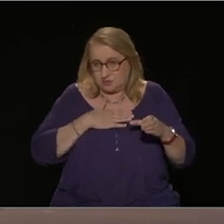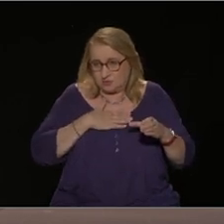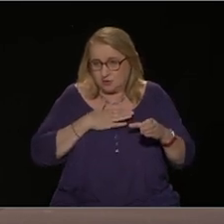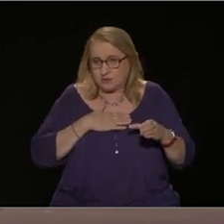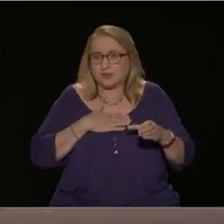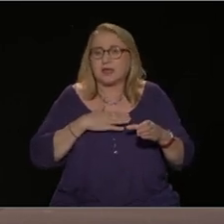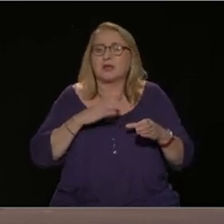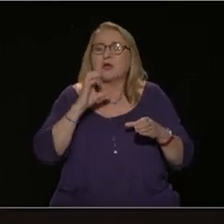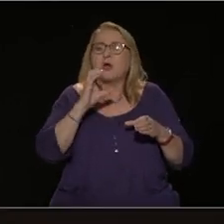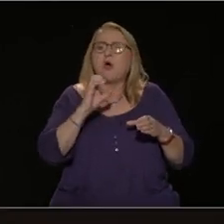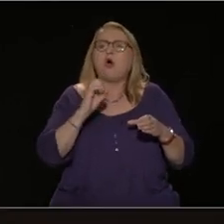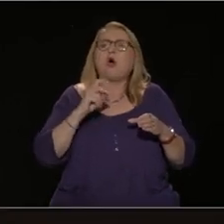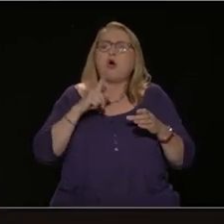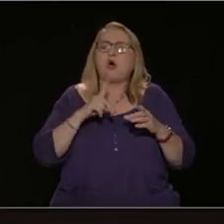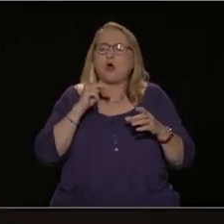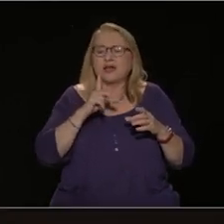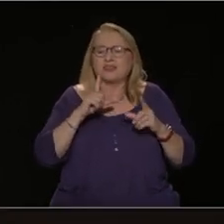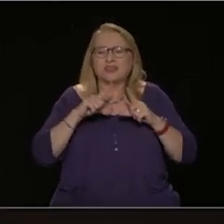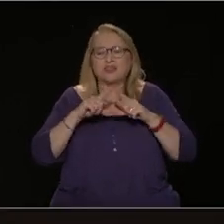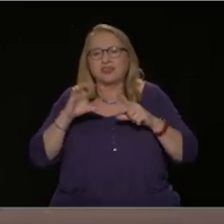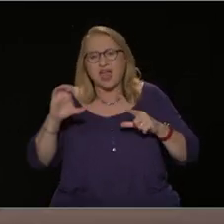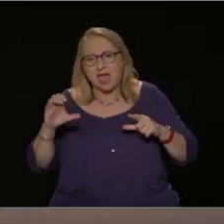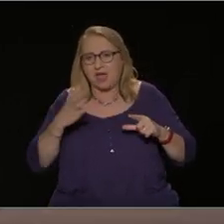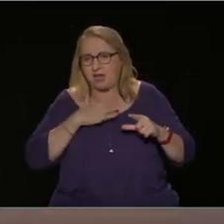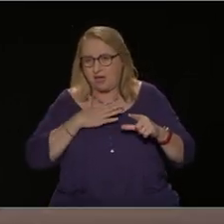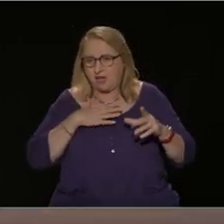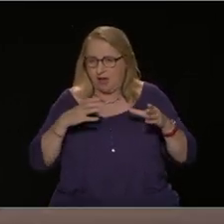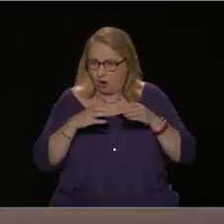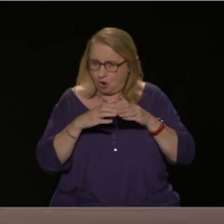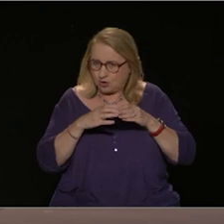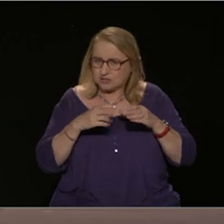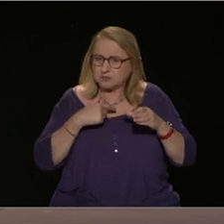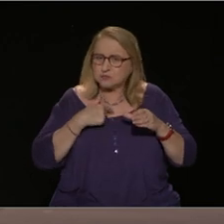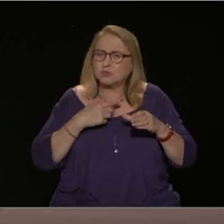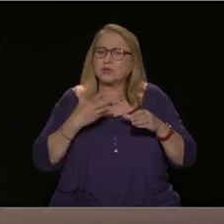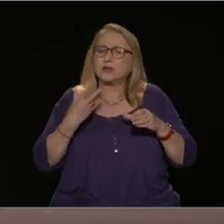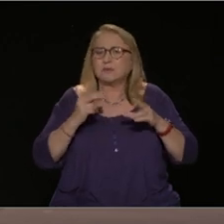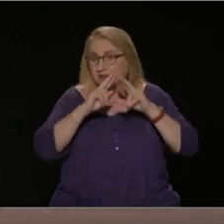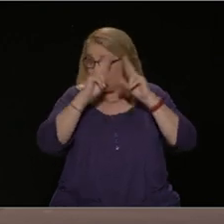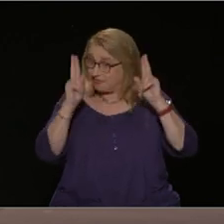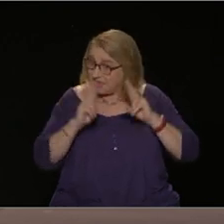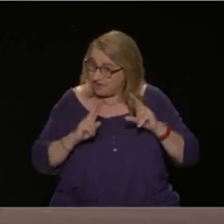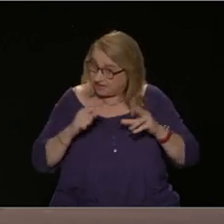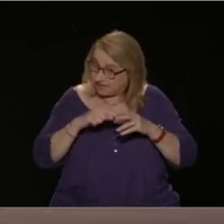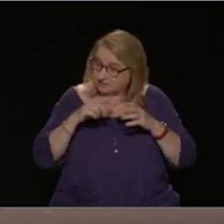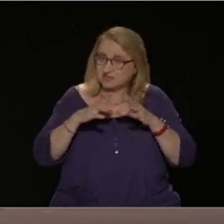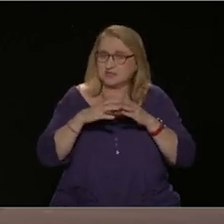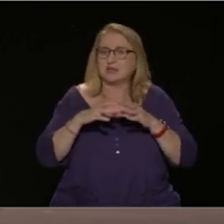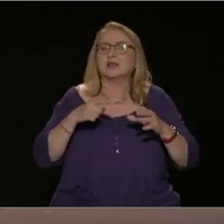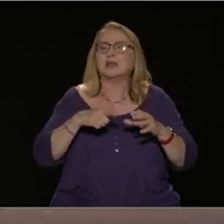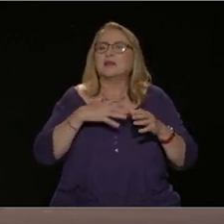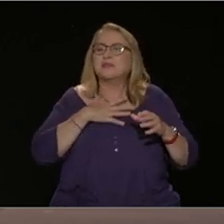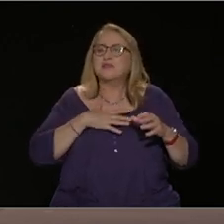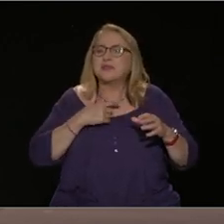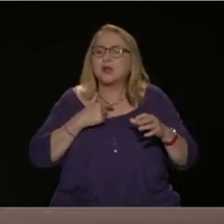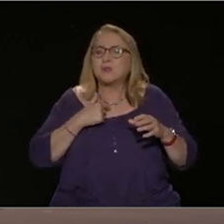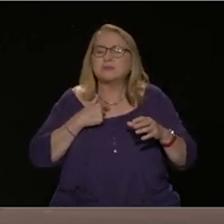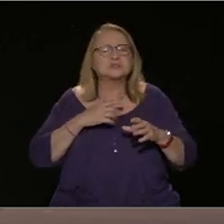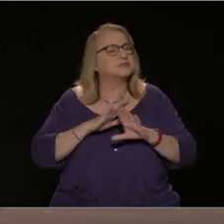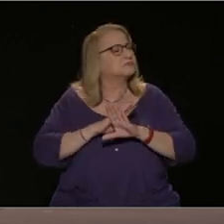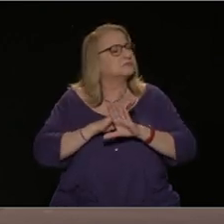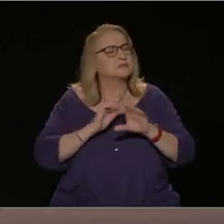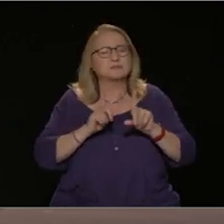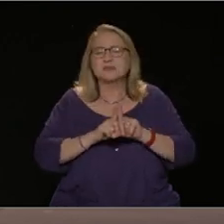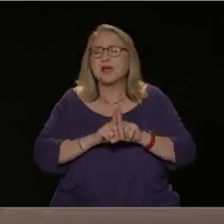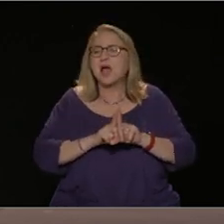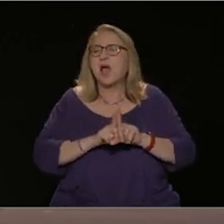μαρξιστική, διεθνιστική οργάνωση, στο ρεύμα του τροσκισμού και της Θέταρτης Διεθνούς, θέλουμε να ξεκαθαρίσουμε ότι δεν έχει καμία σχέση